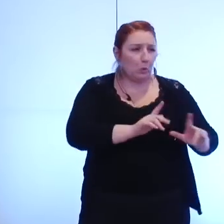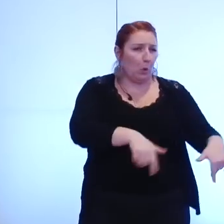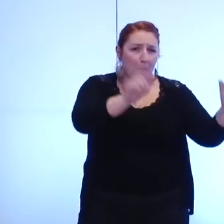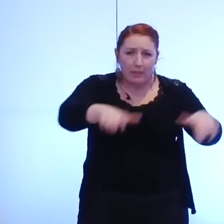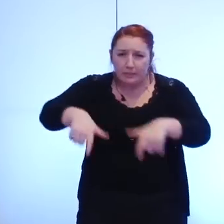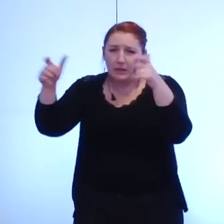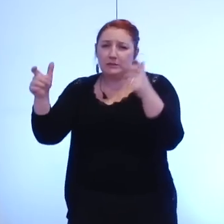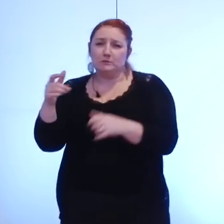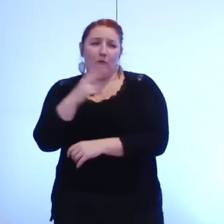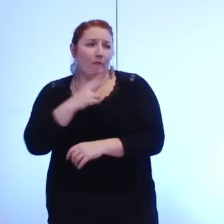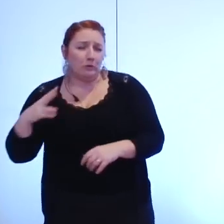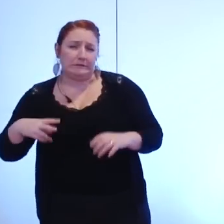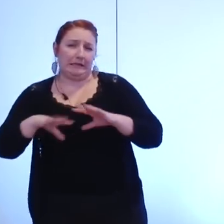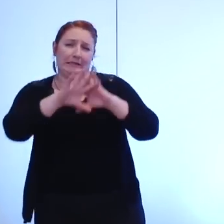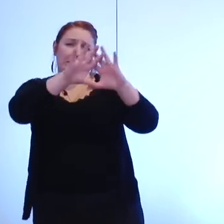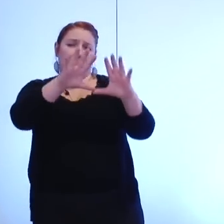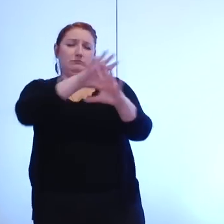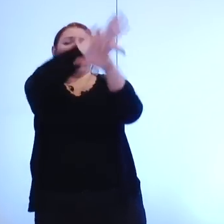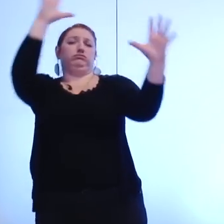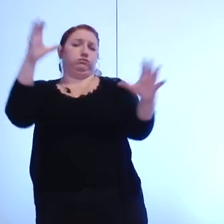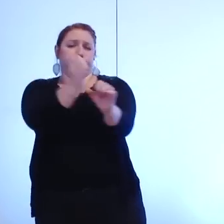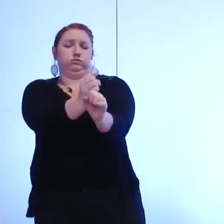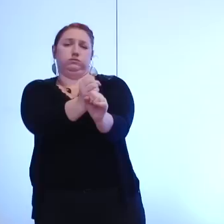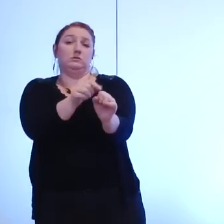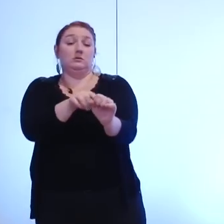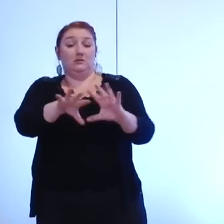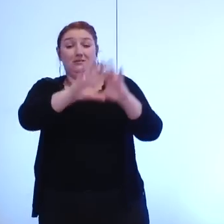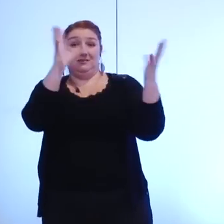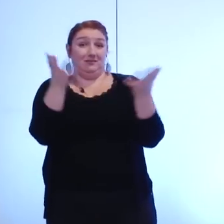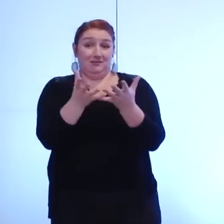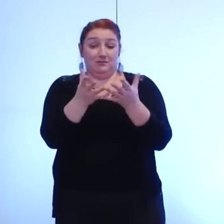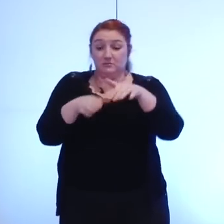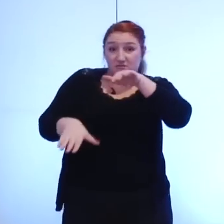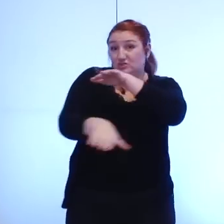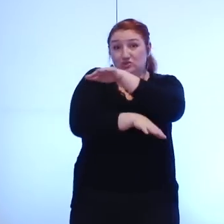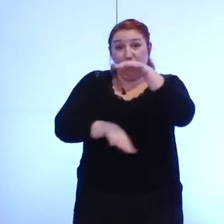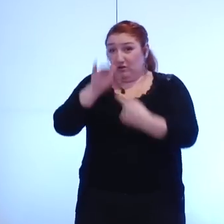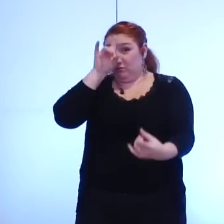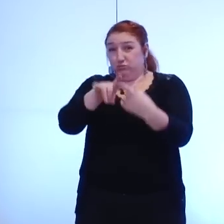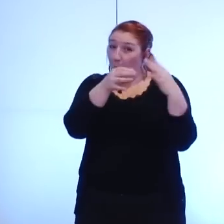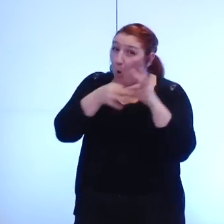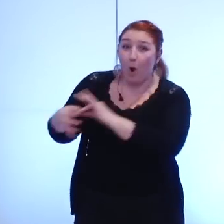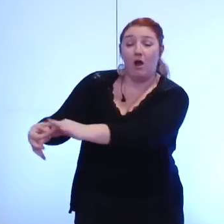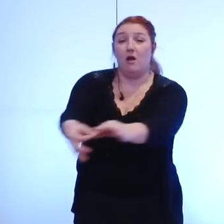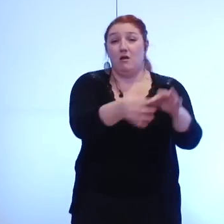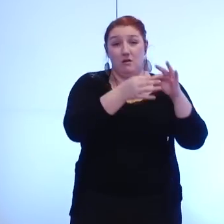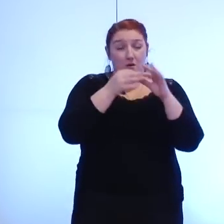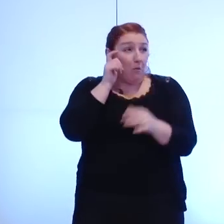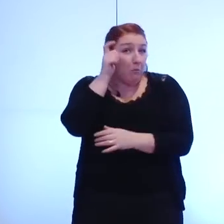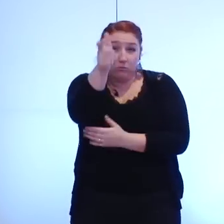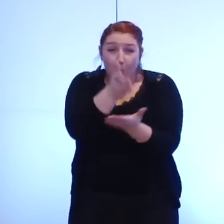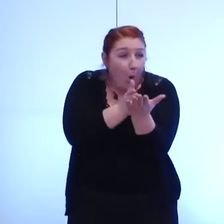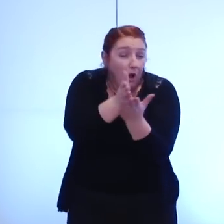toutes ces questions déterminantes qui sont le socle encore une fois de la cohérence et qui peuvent être évidemment portées